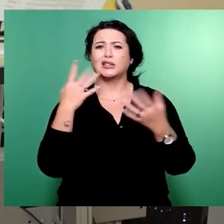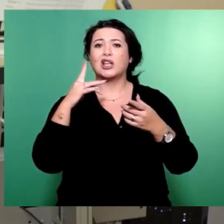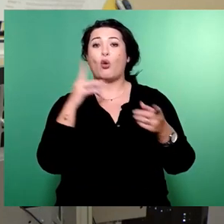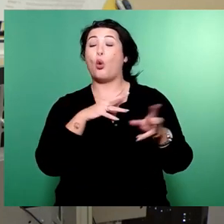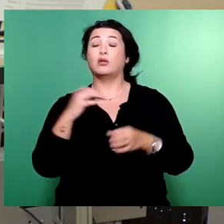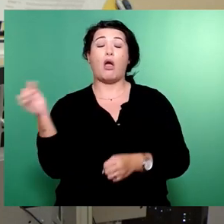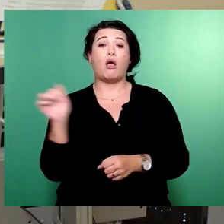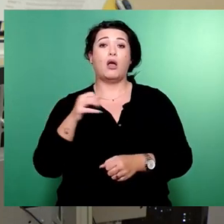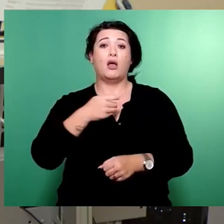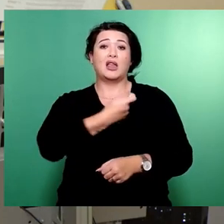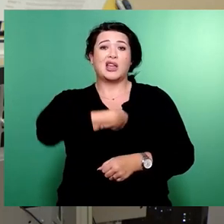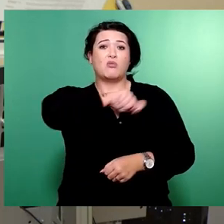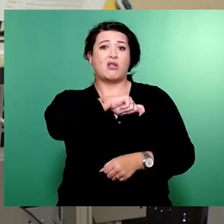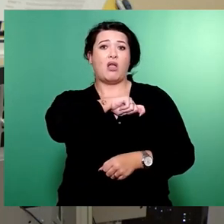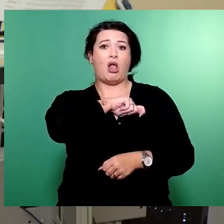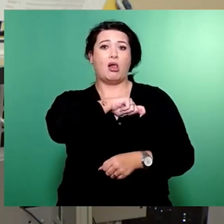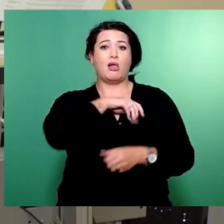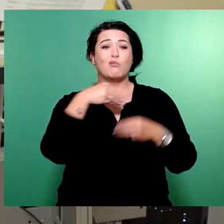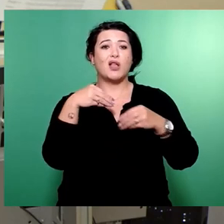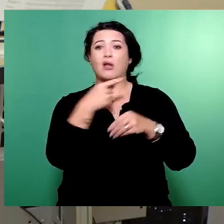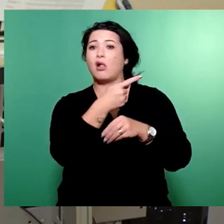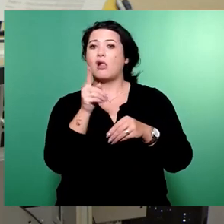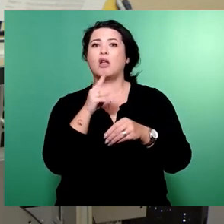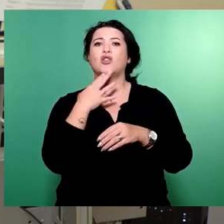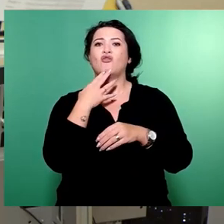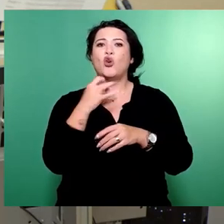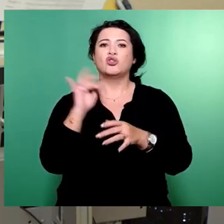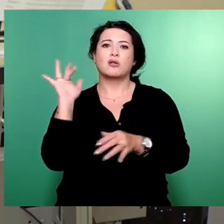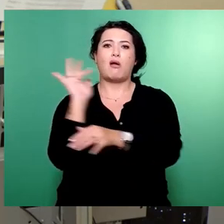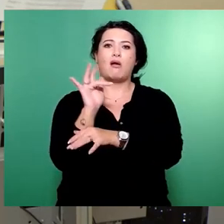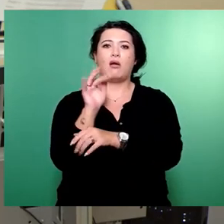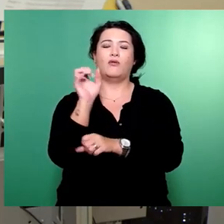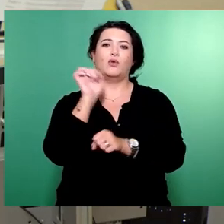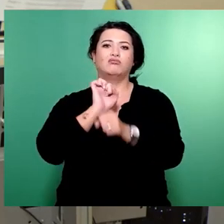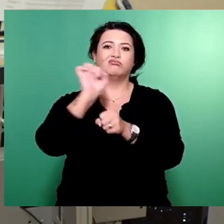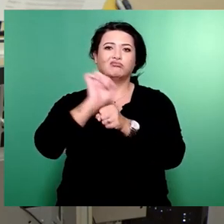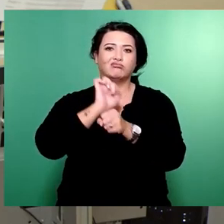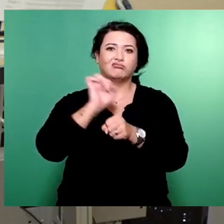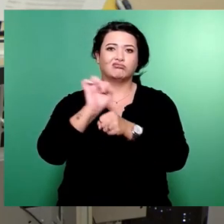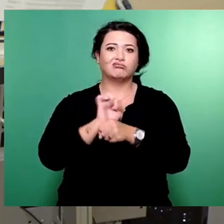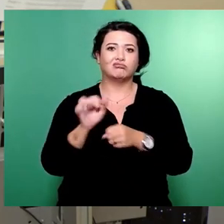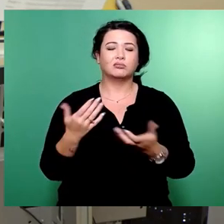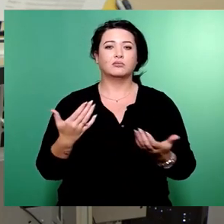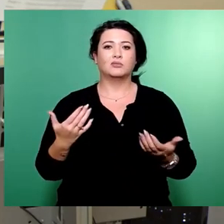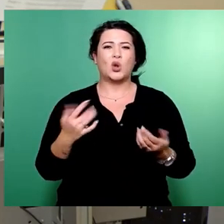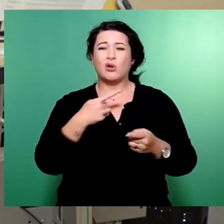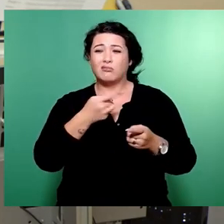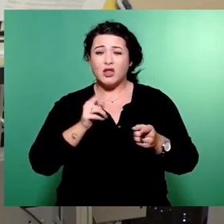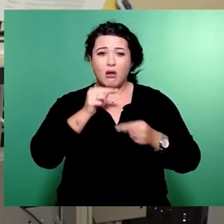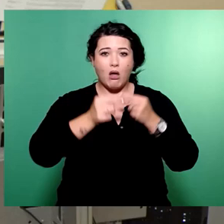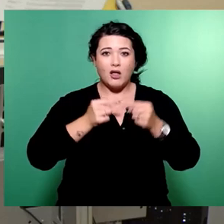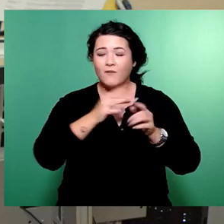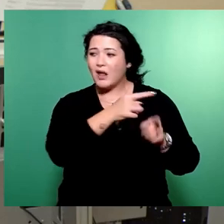unsere Demokratie bekämpft. Diesen Entwicklungen gilt es nicht nur auf allen Ebenen